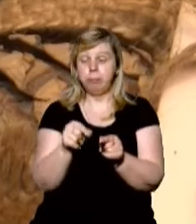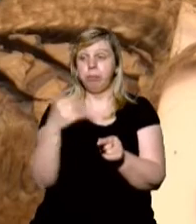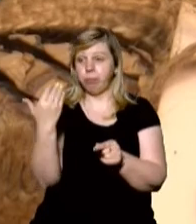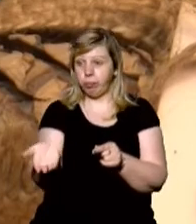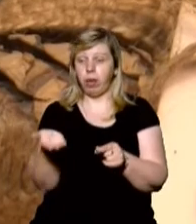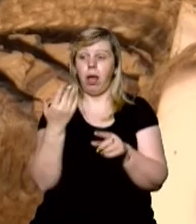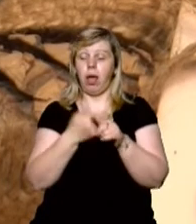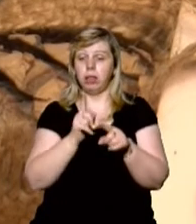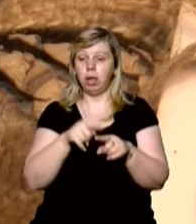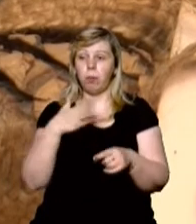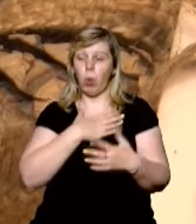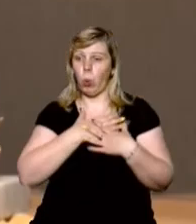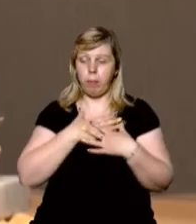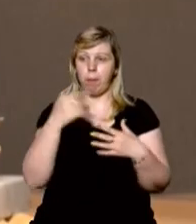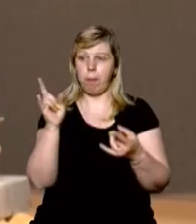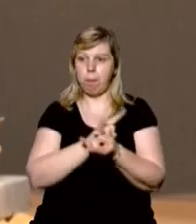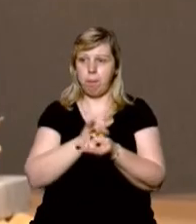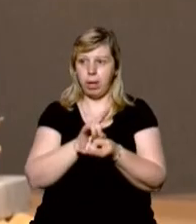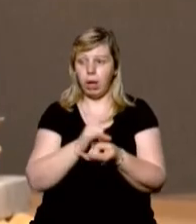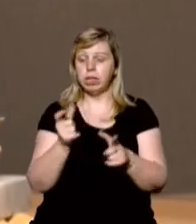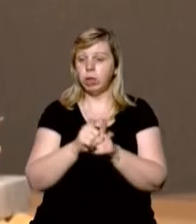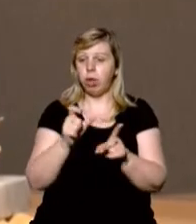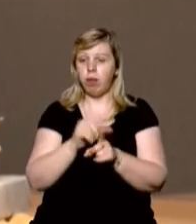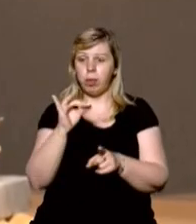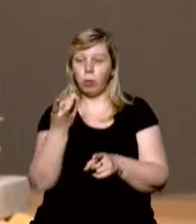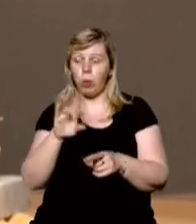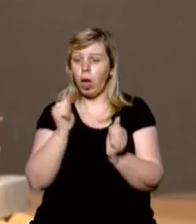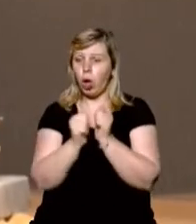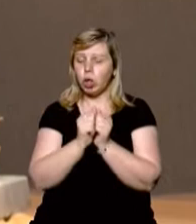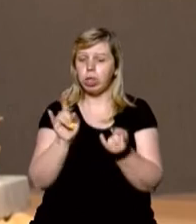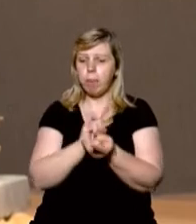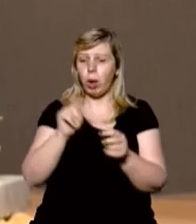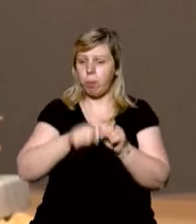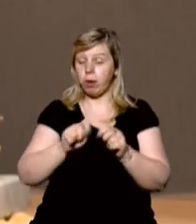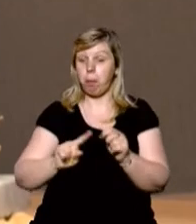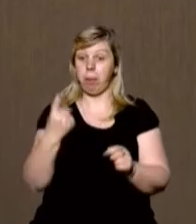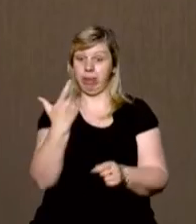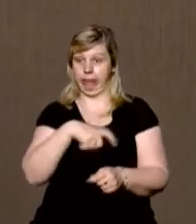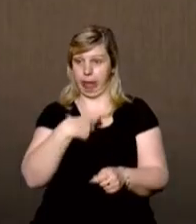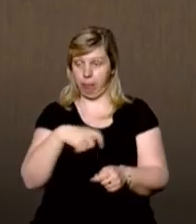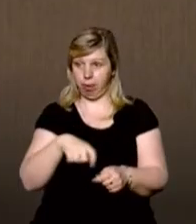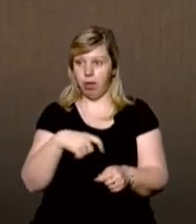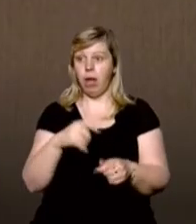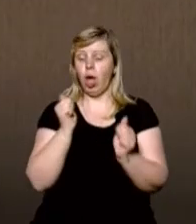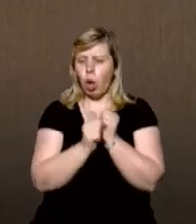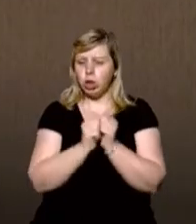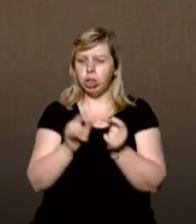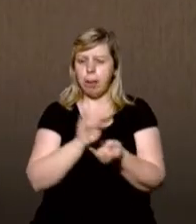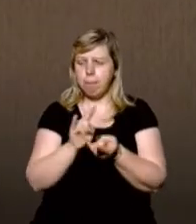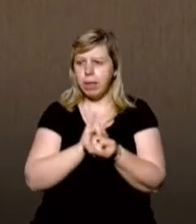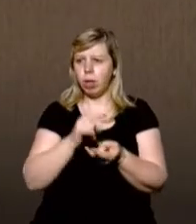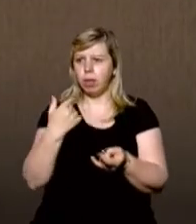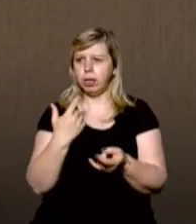Це і дотепер моє улюблене мило. За словами Юлії, кожне мило перевіряє спочатку на собі. У кожне мило